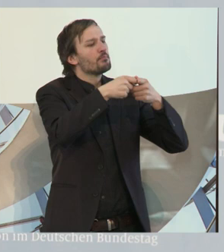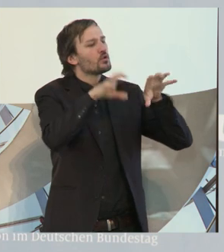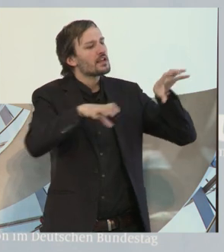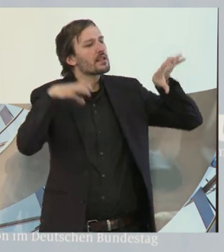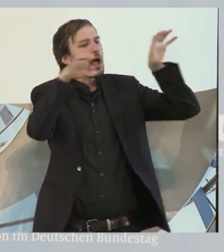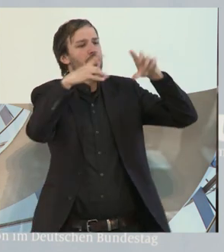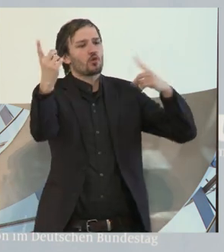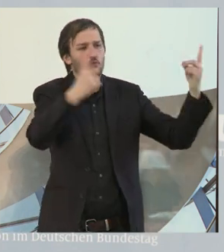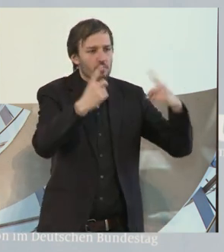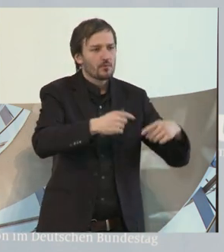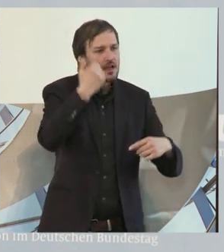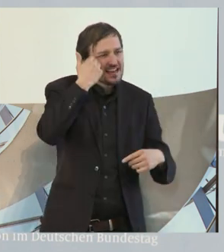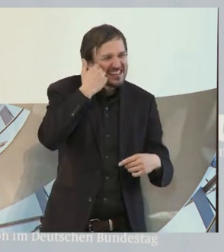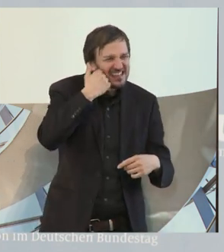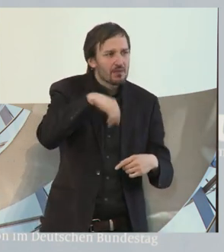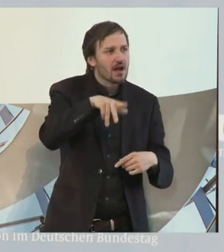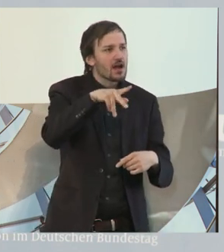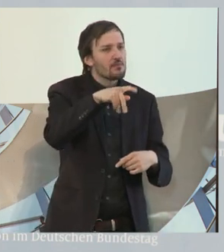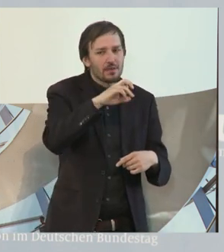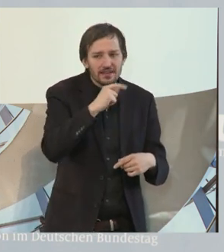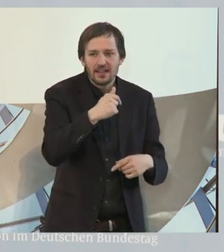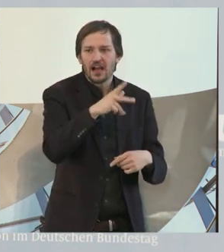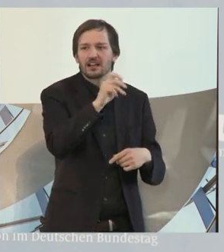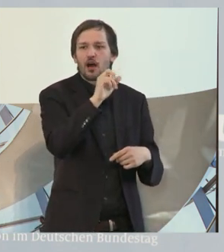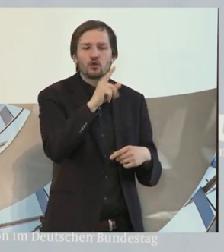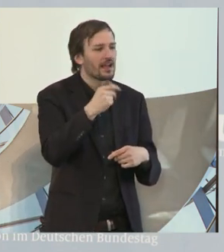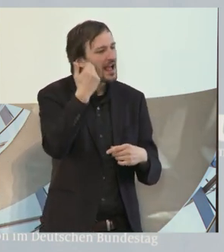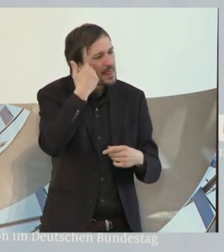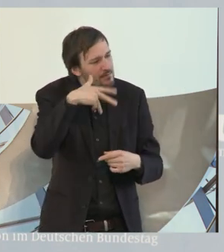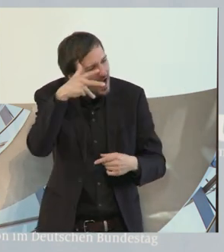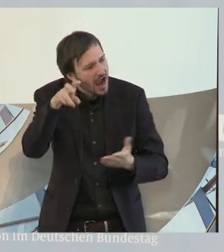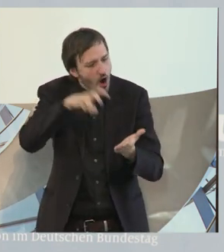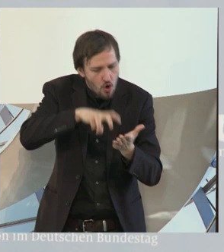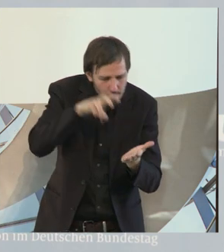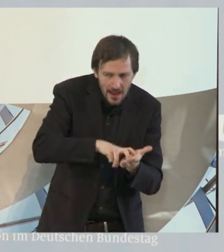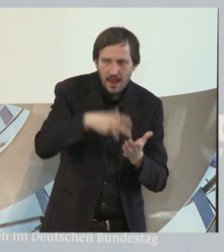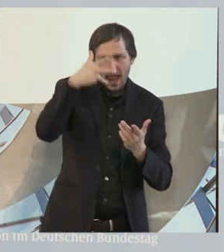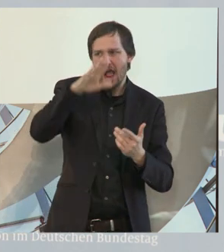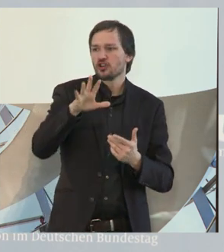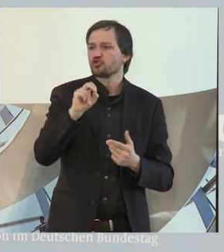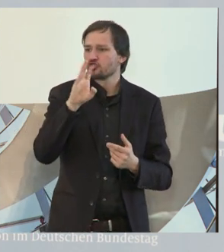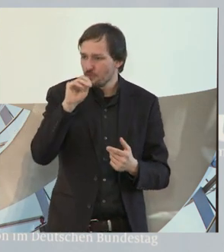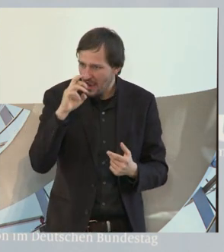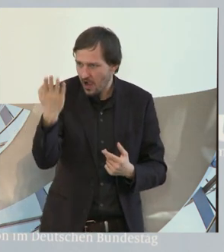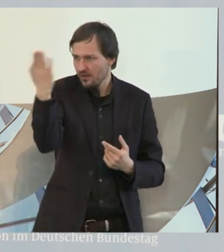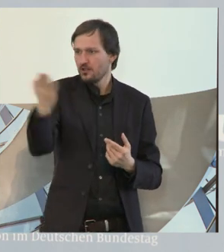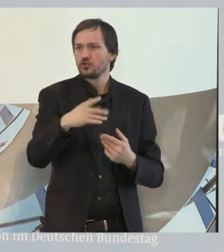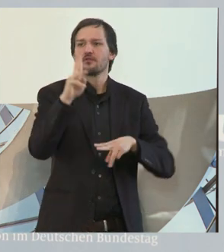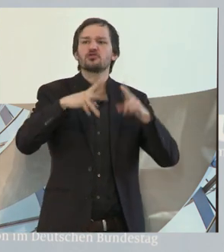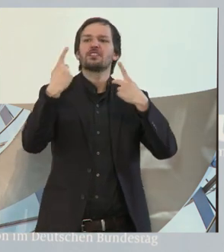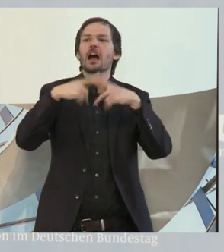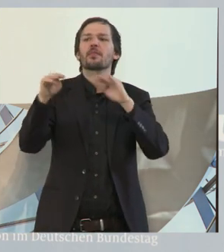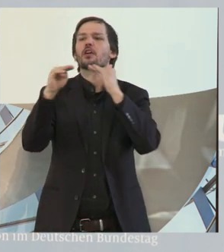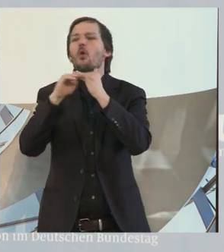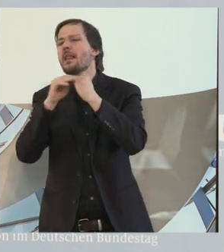Uwe Schummer, lieber Peter Tauber, lieber Hubert Hüppel und alle anderen Kollegen, die ich hier irgendwo zwischen den